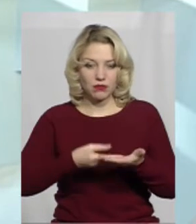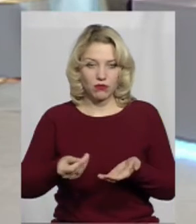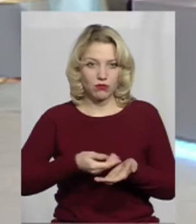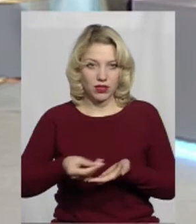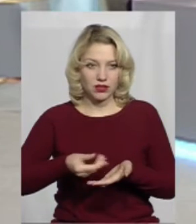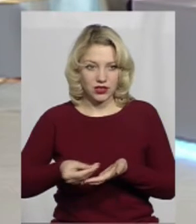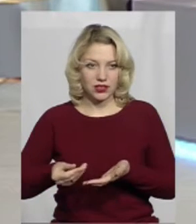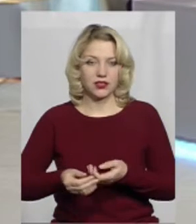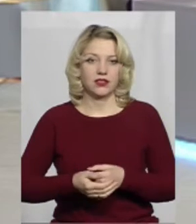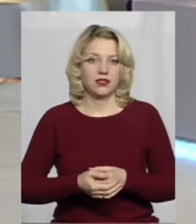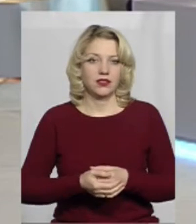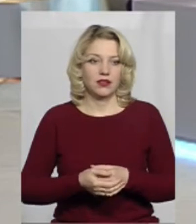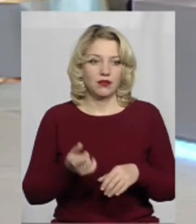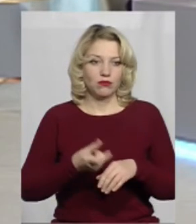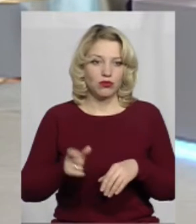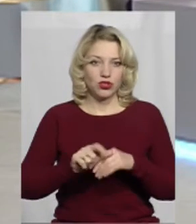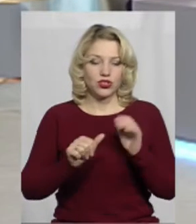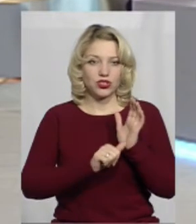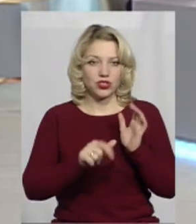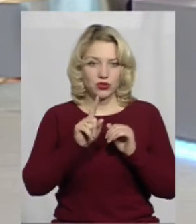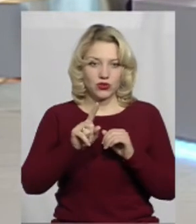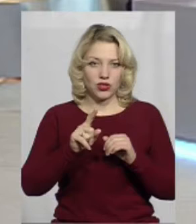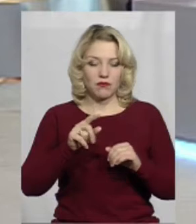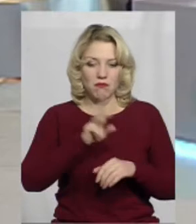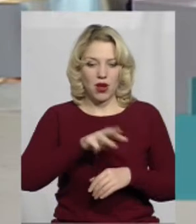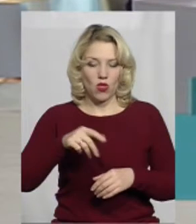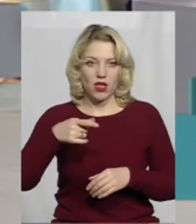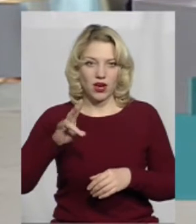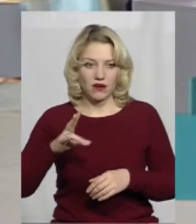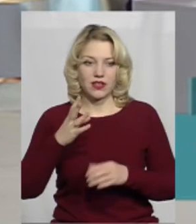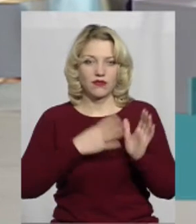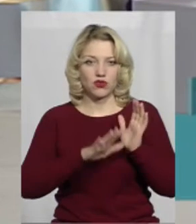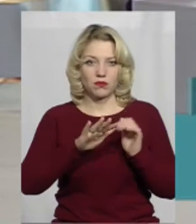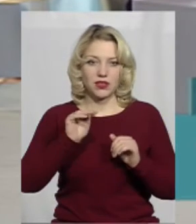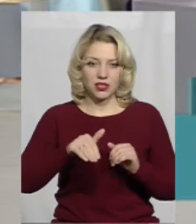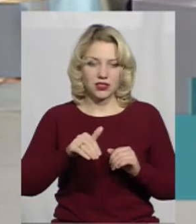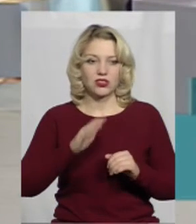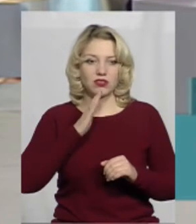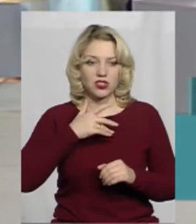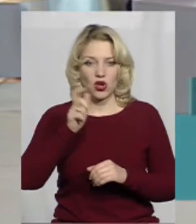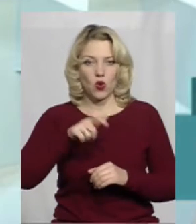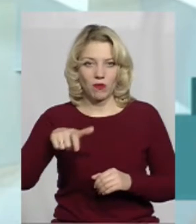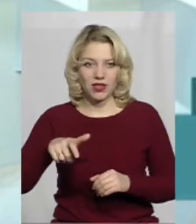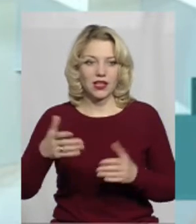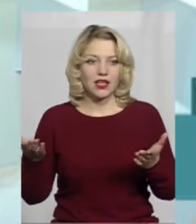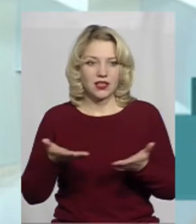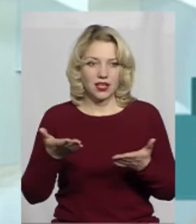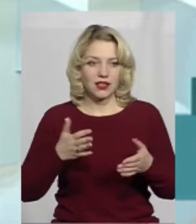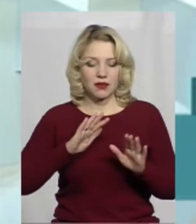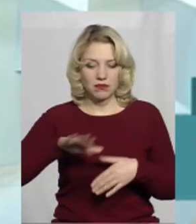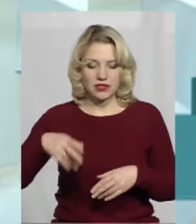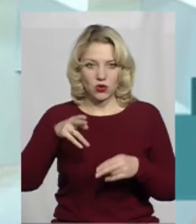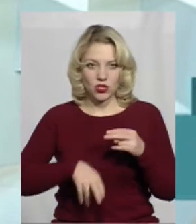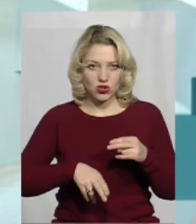більше 61 мільйона гривень 95 тисячам наших громадян, які після